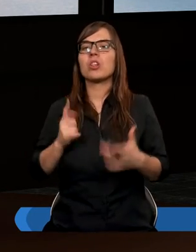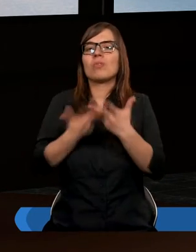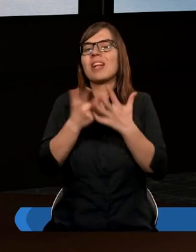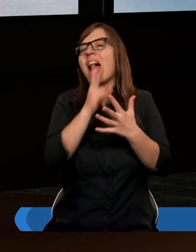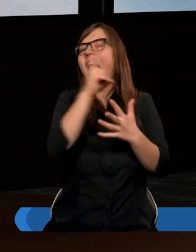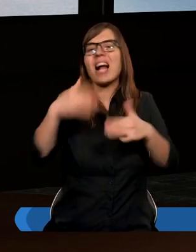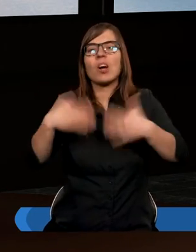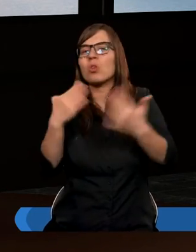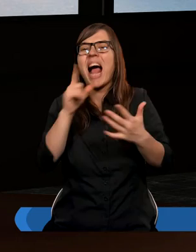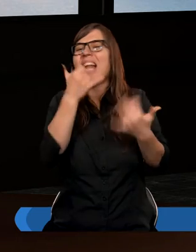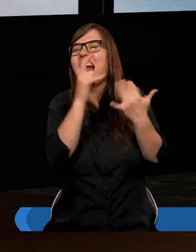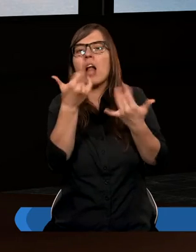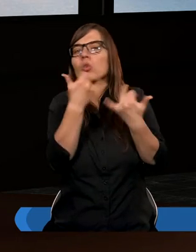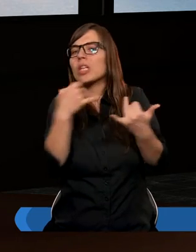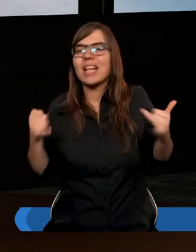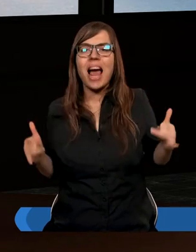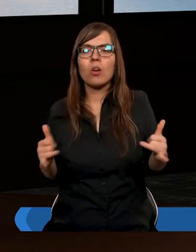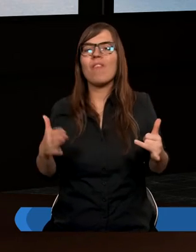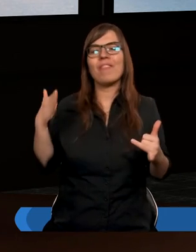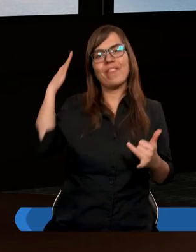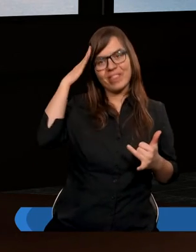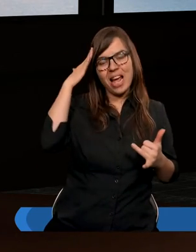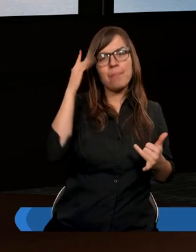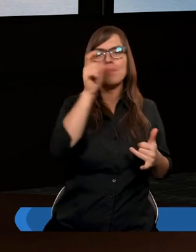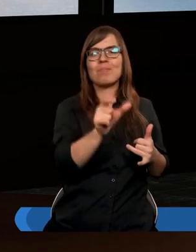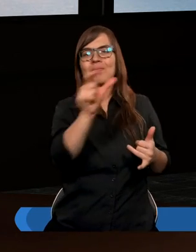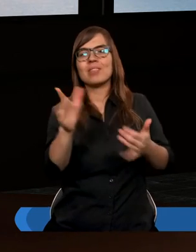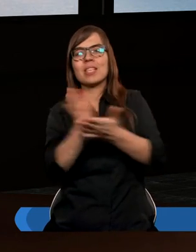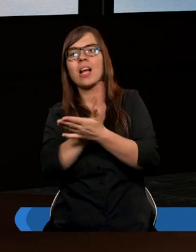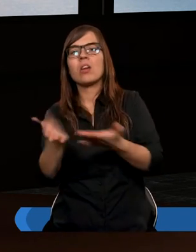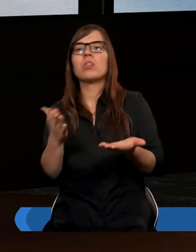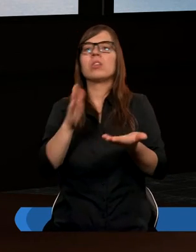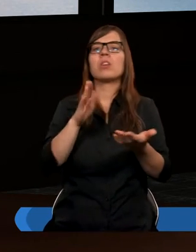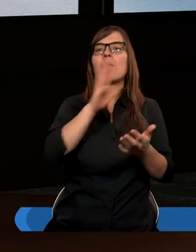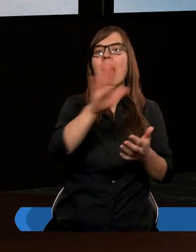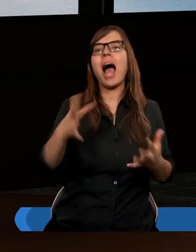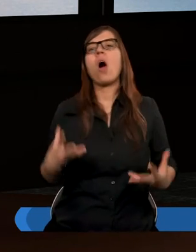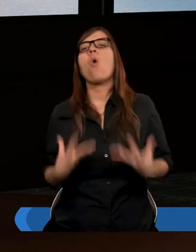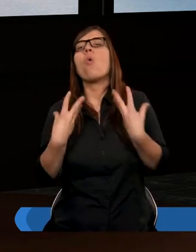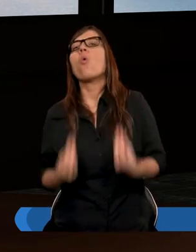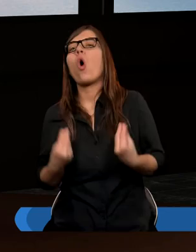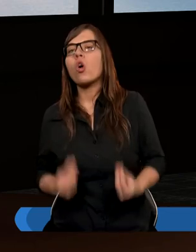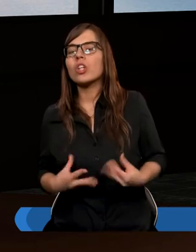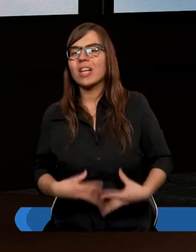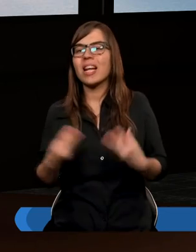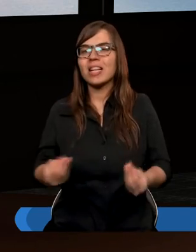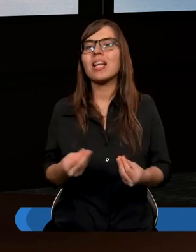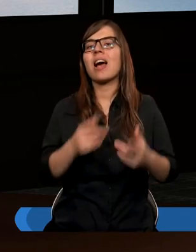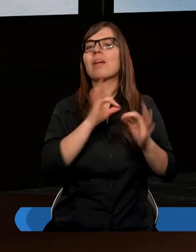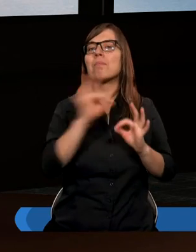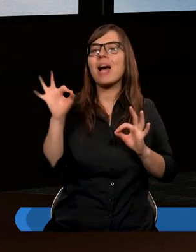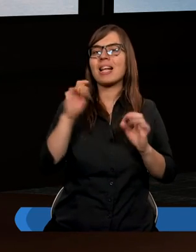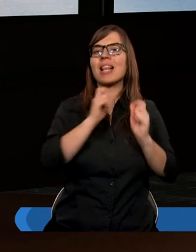innego wiem że niektórzy składają mając urodziny specjalne